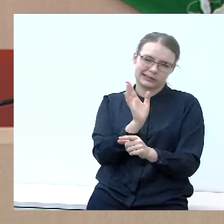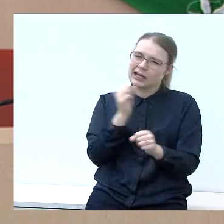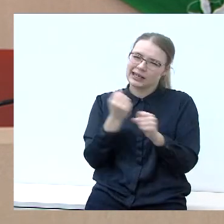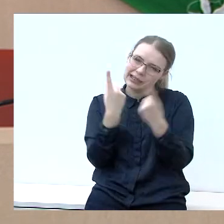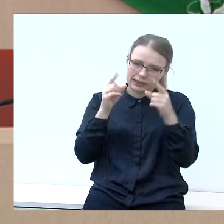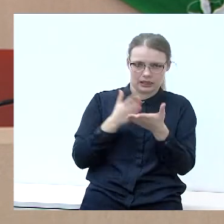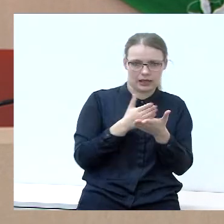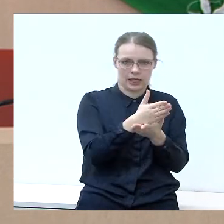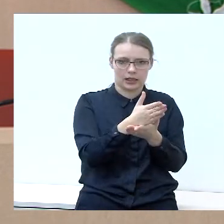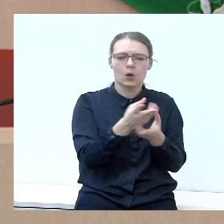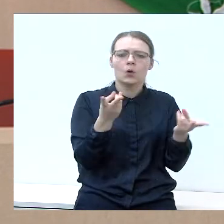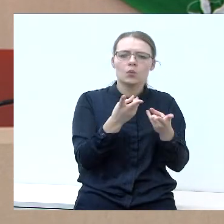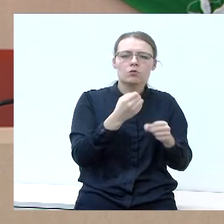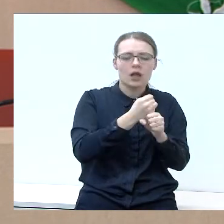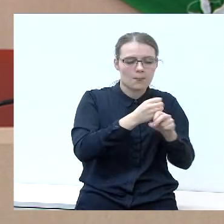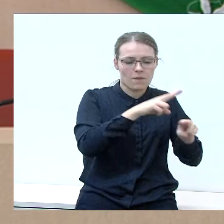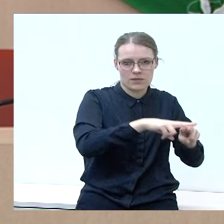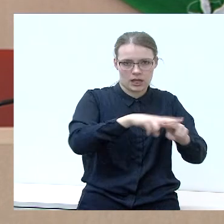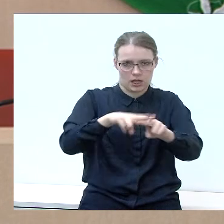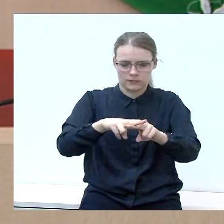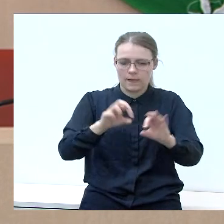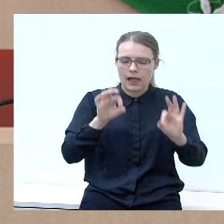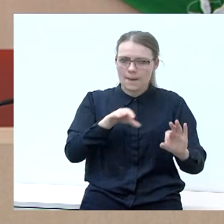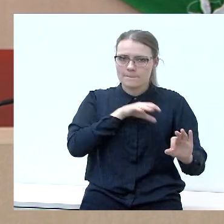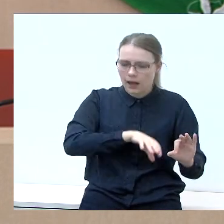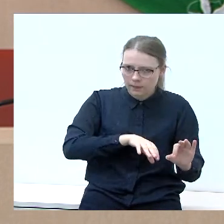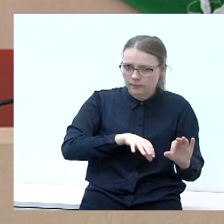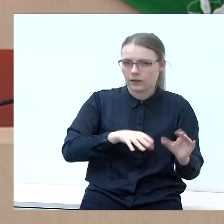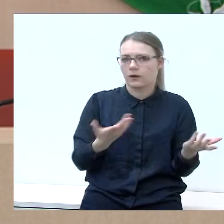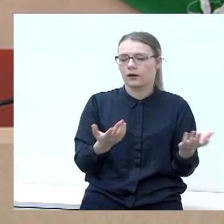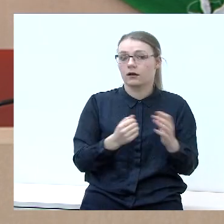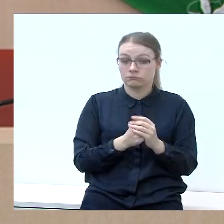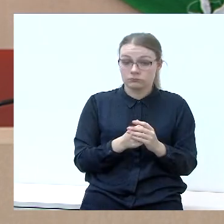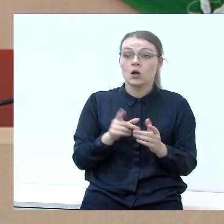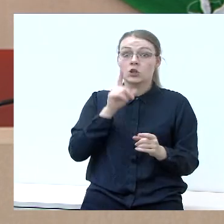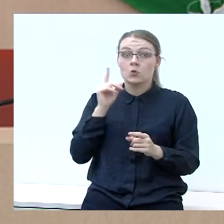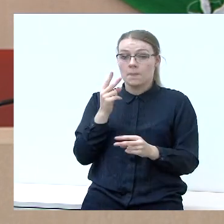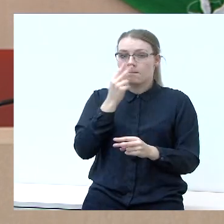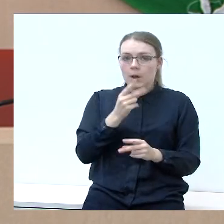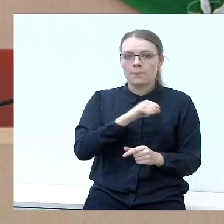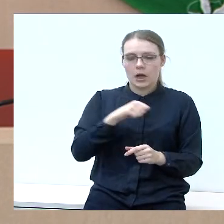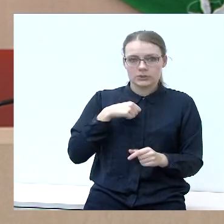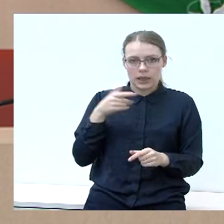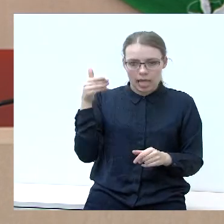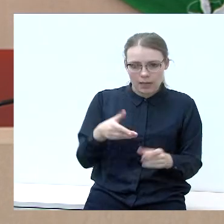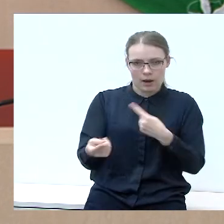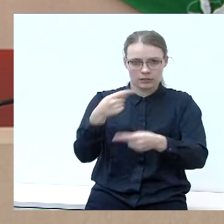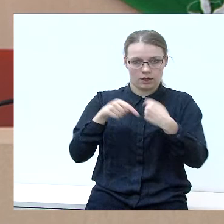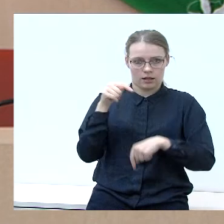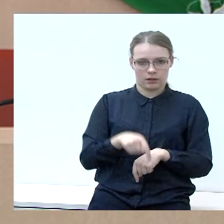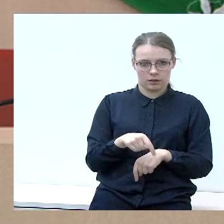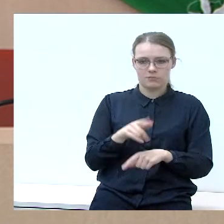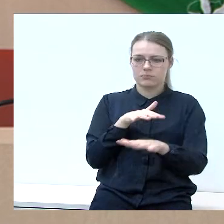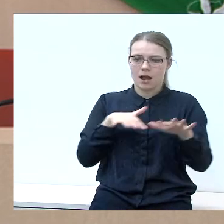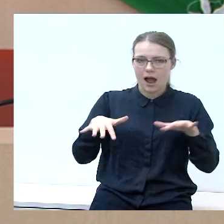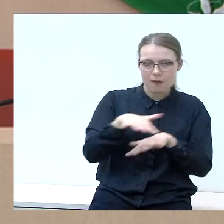Mums reikalinga darbo vietos. Gerai apmokamos darbo vietos tokiu būdu jaunimas pats norės į čia grįžti. Ir visą aplinką,